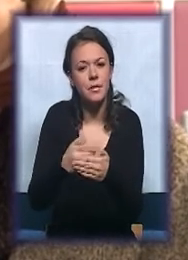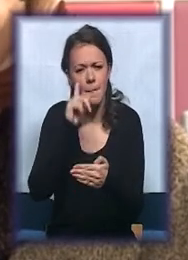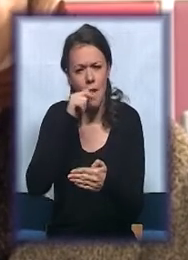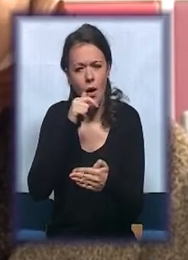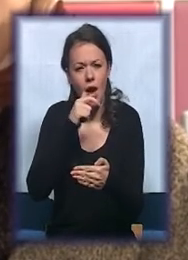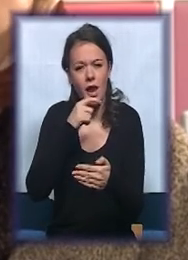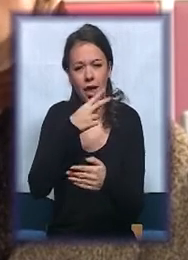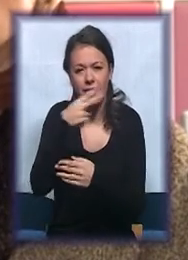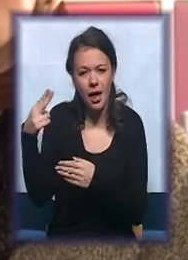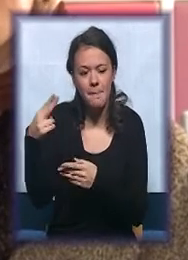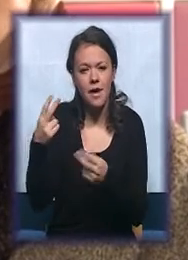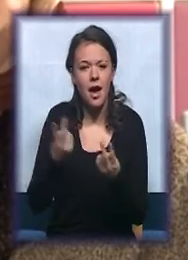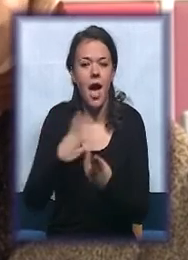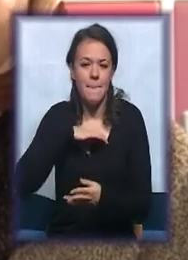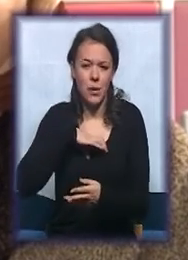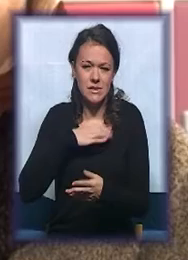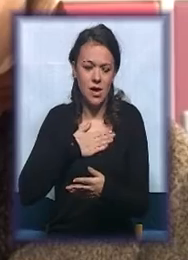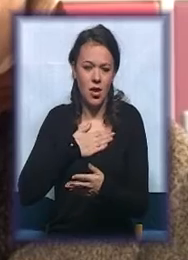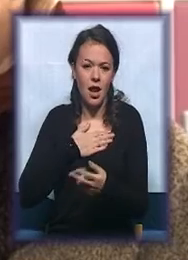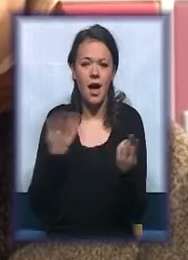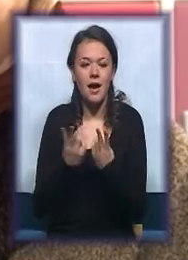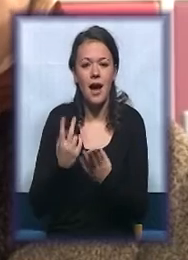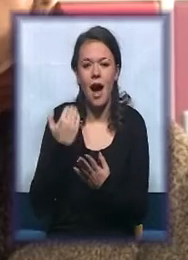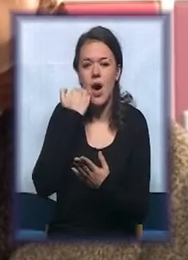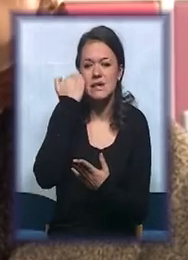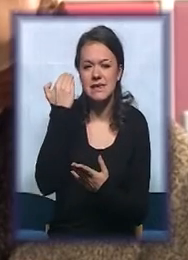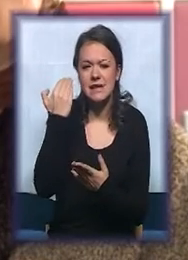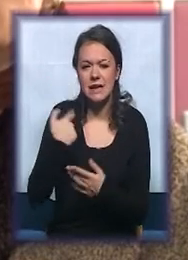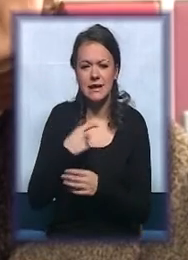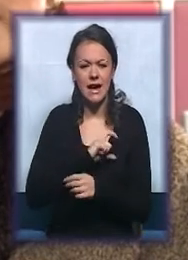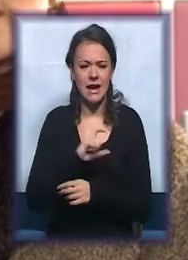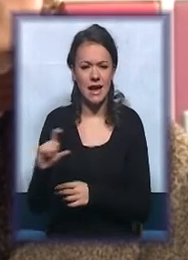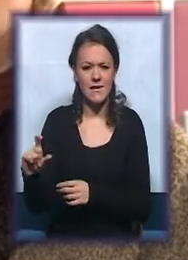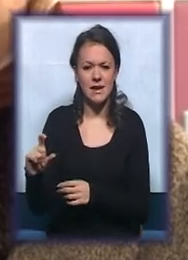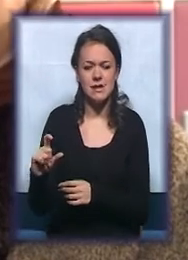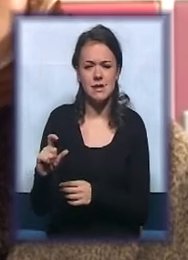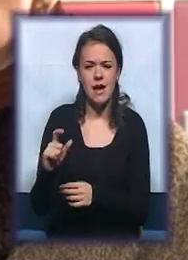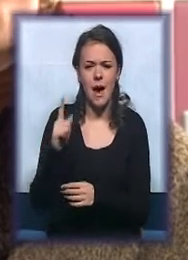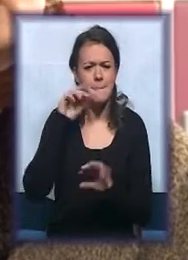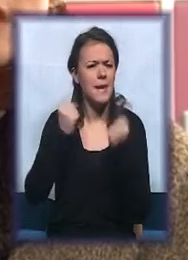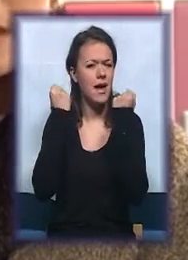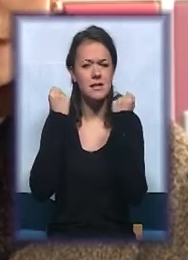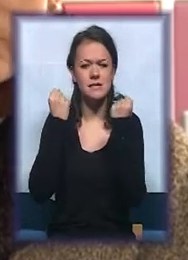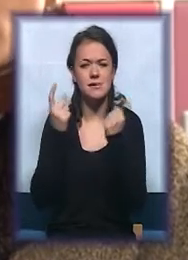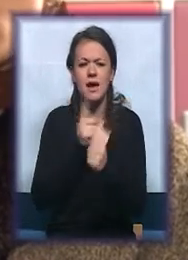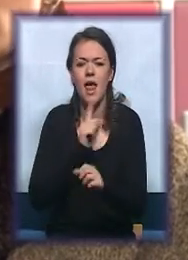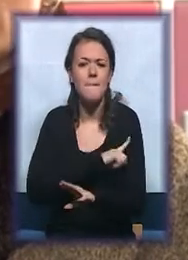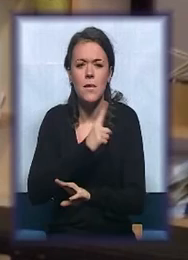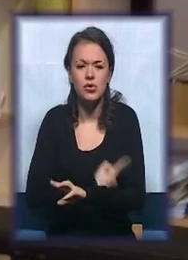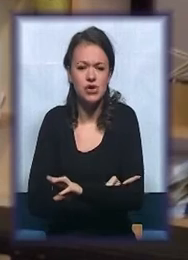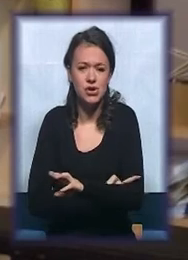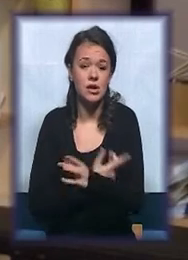pojavljuju emocionalne kao što je tema stida, krivice, besa, nemoći, granica,